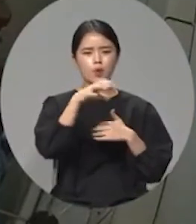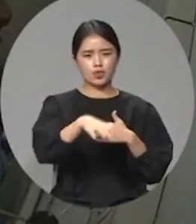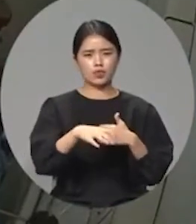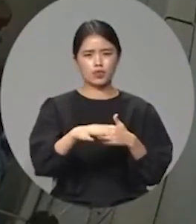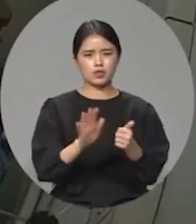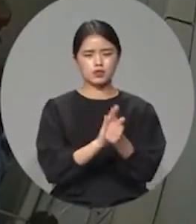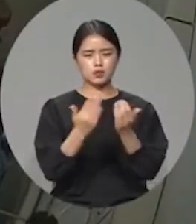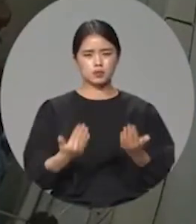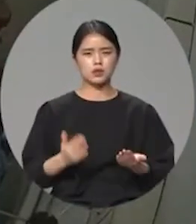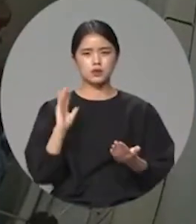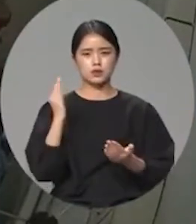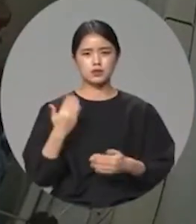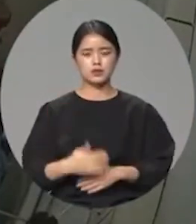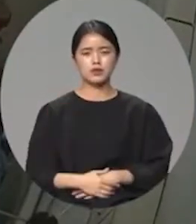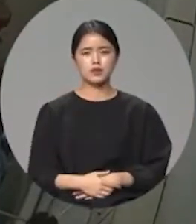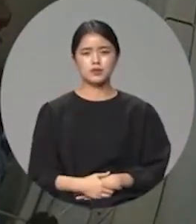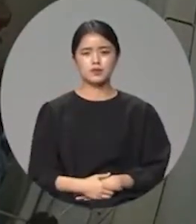MBC 뉴스 이경희입니다.